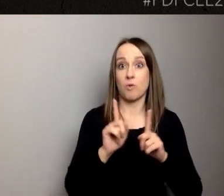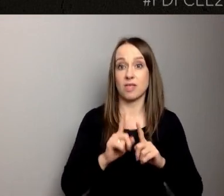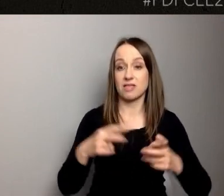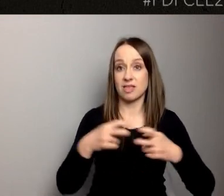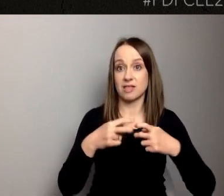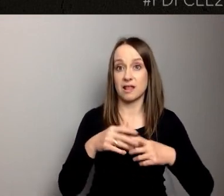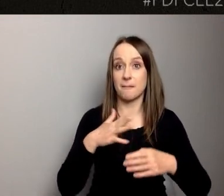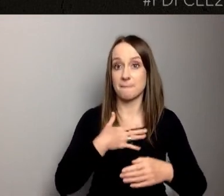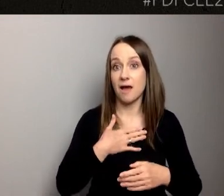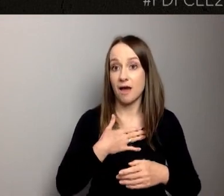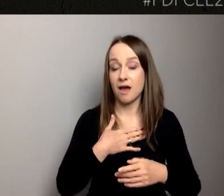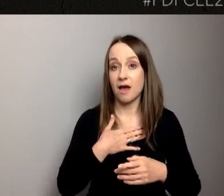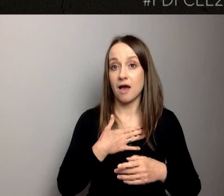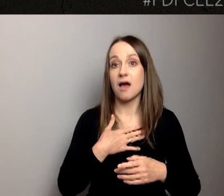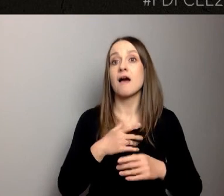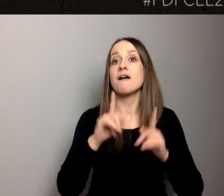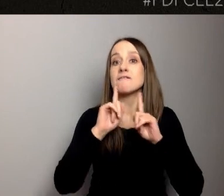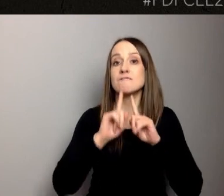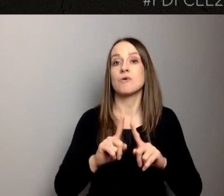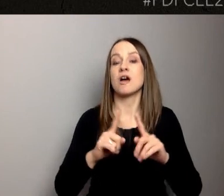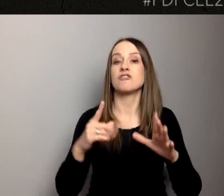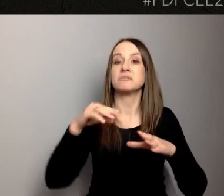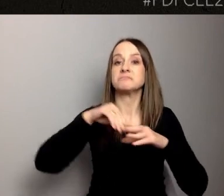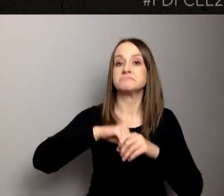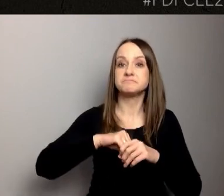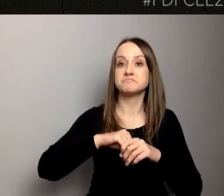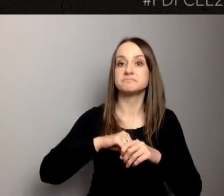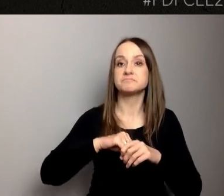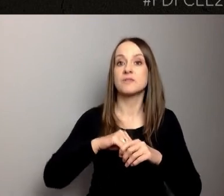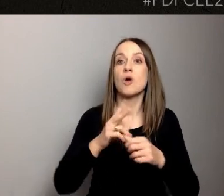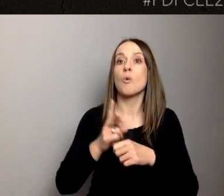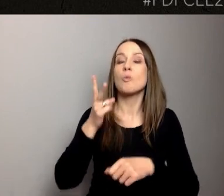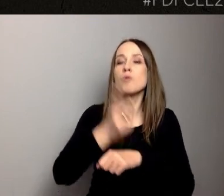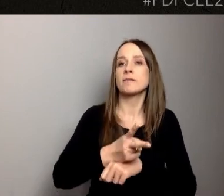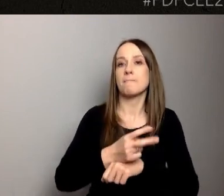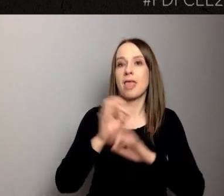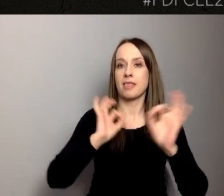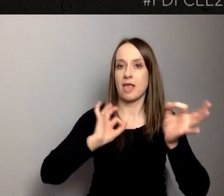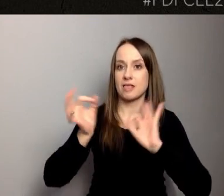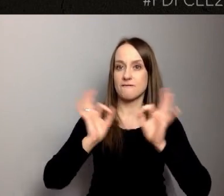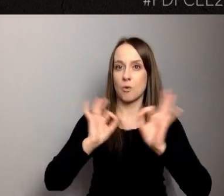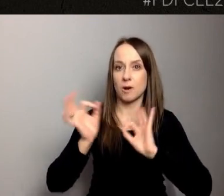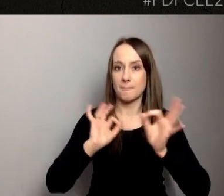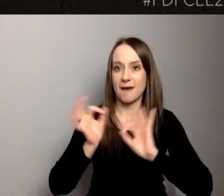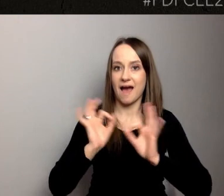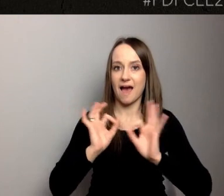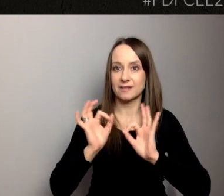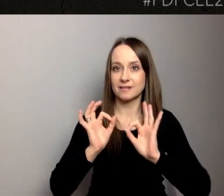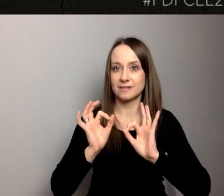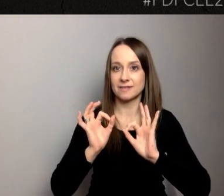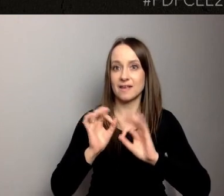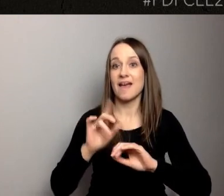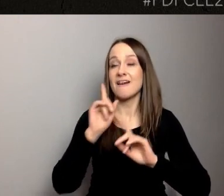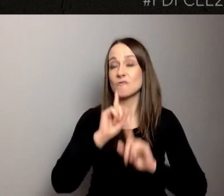kontekście udostępniania danych, czasu urzędników, czy właśnie kwestii